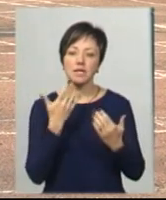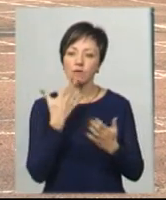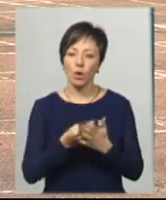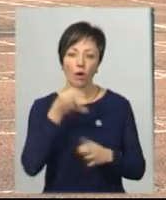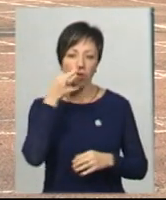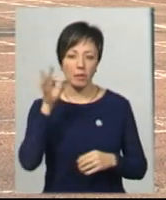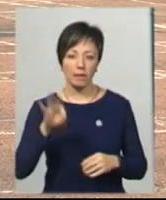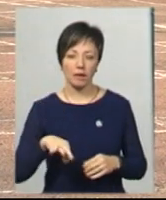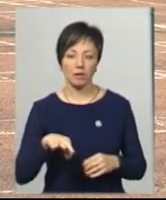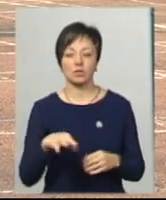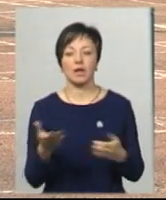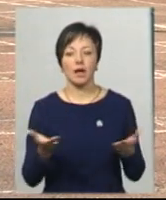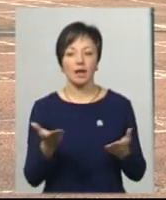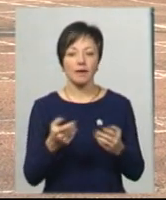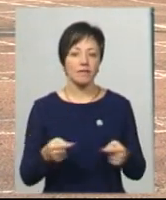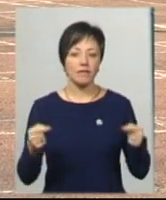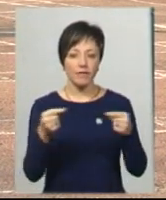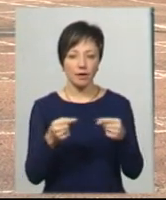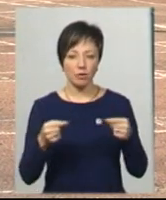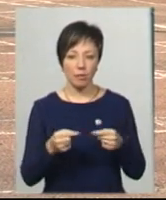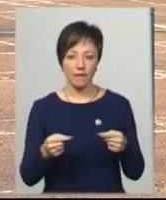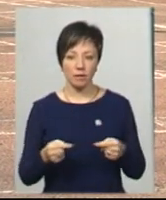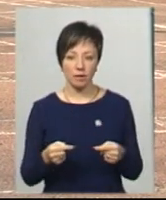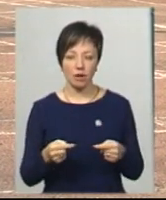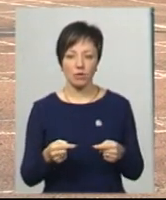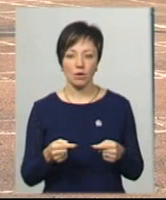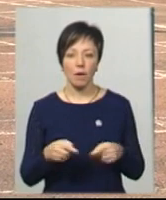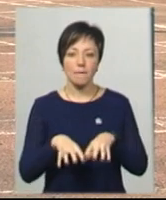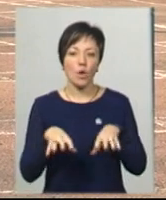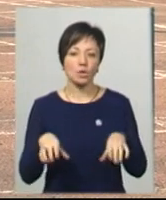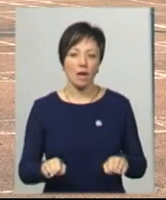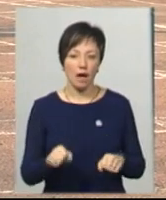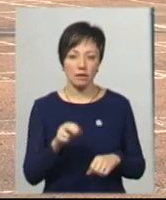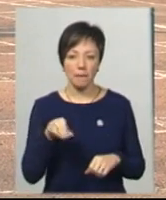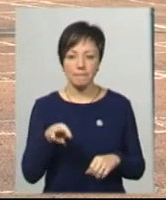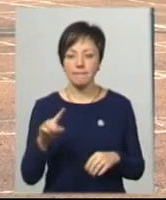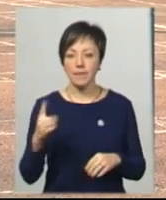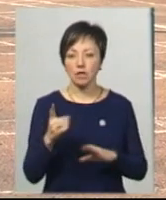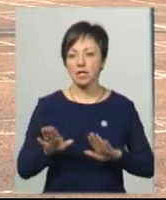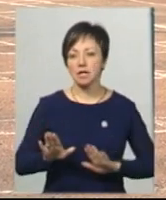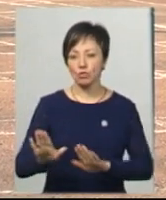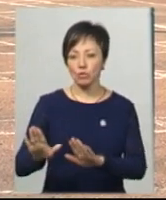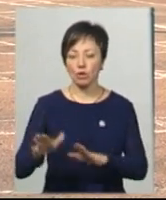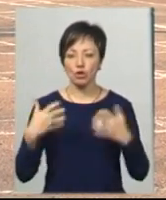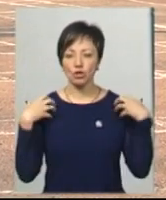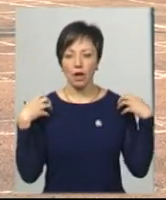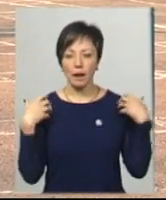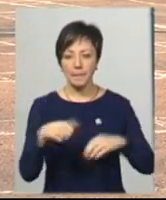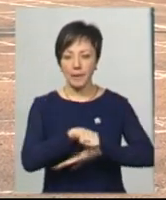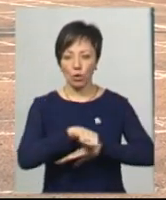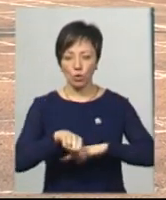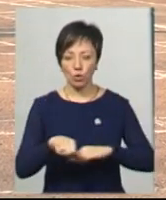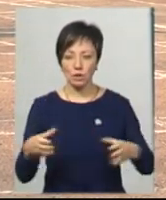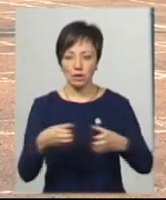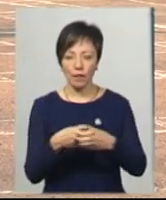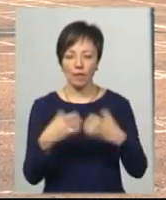компетентностей, які відповідають посадам перший заступник начальника прикордонного